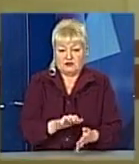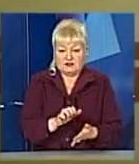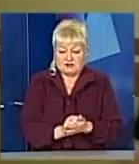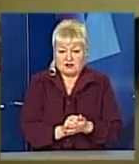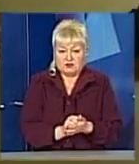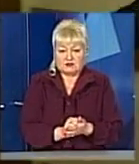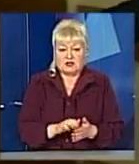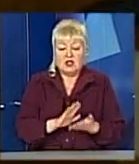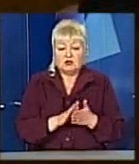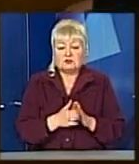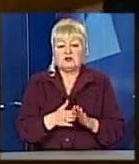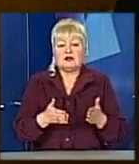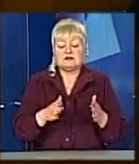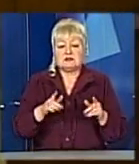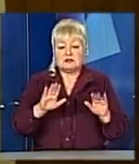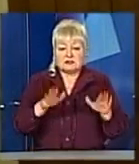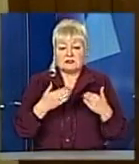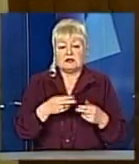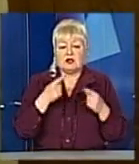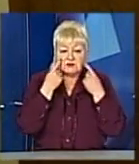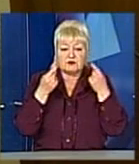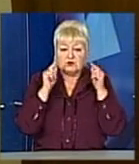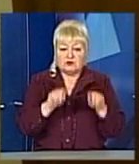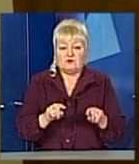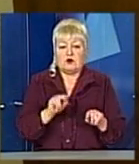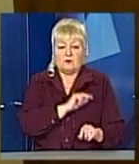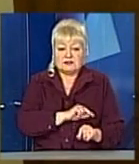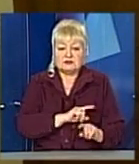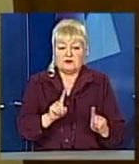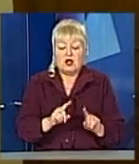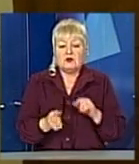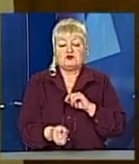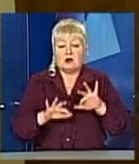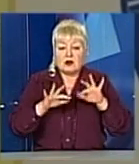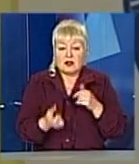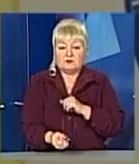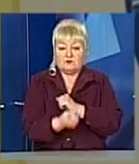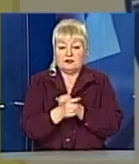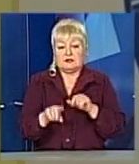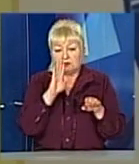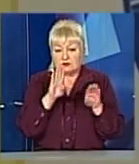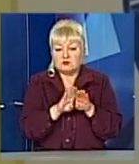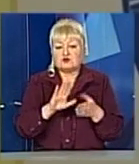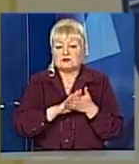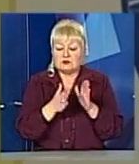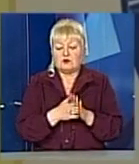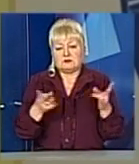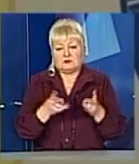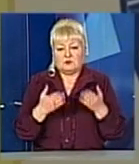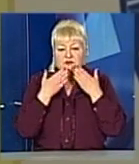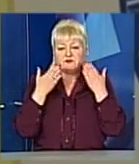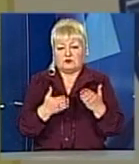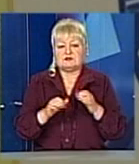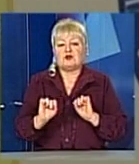В Держпраці закликають звернути увагу працівників на те, що при виникненні схожої ситуації їм варто одразу звернутися до